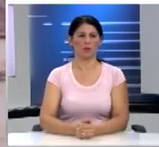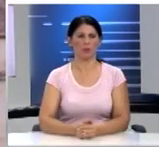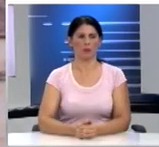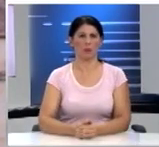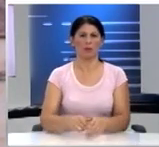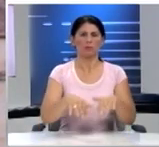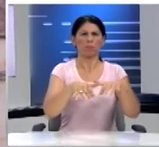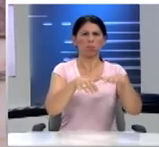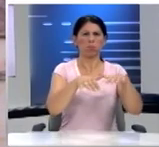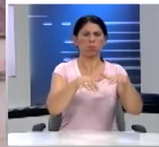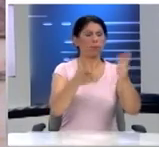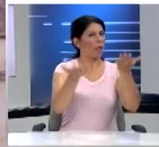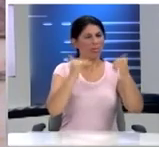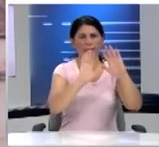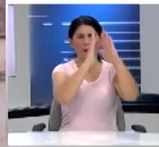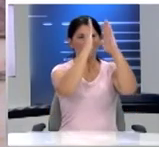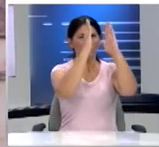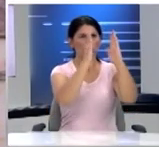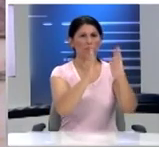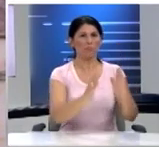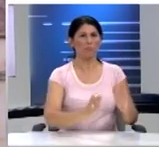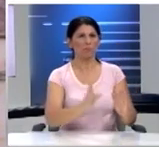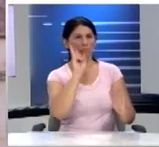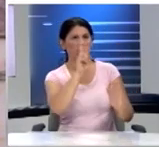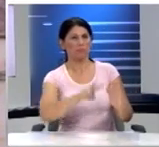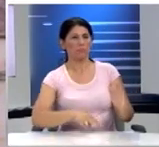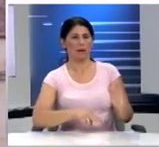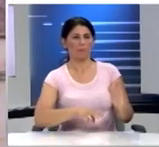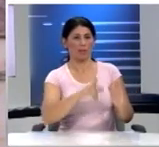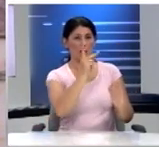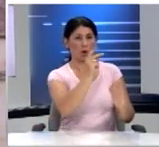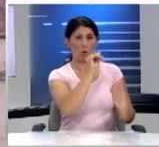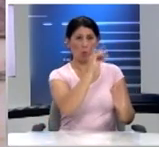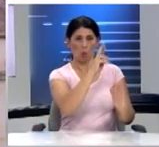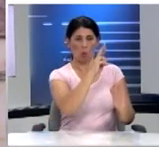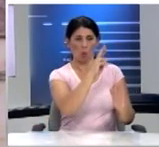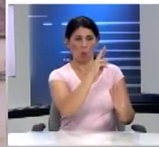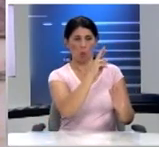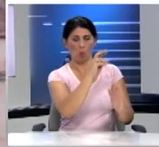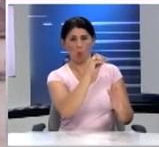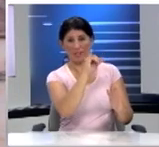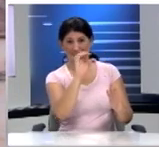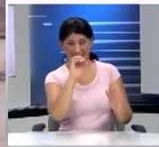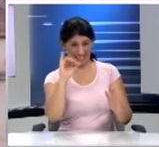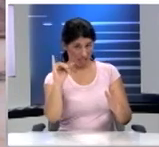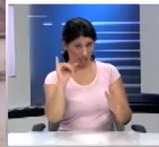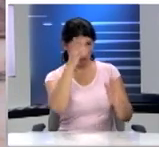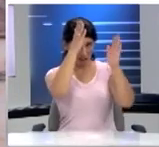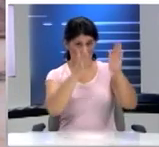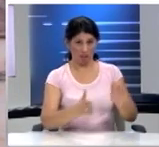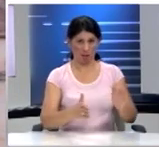ατρεμή χαρακτήρα του κούρου Οι κούροι οι αρχαϊκοί παιδιά Είχαν μια